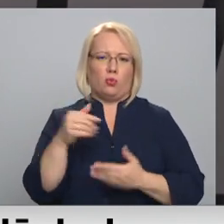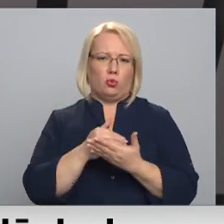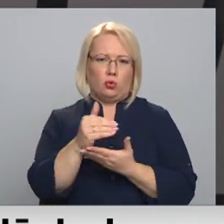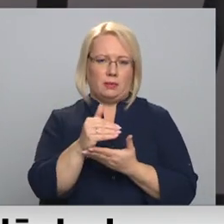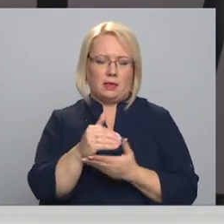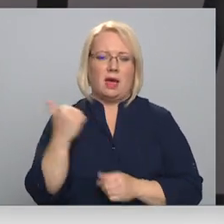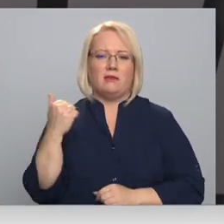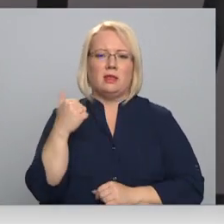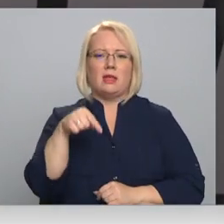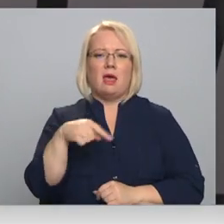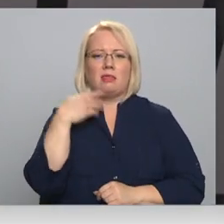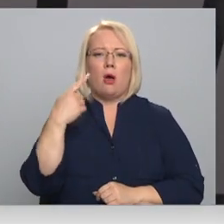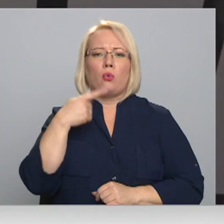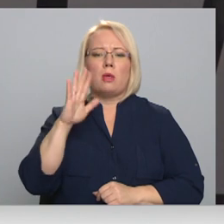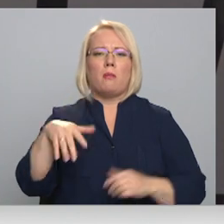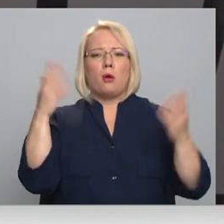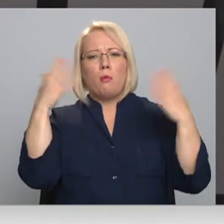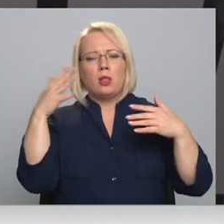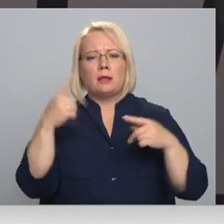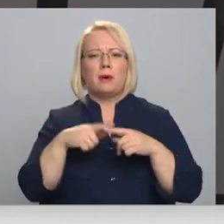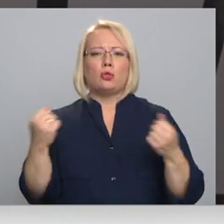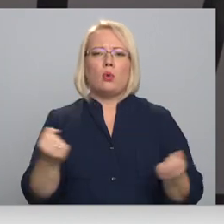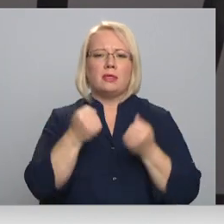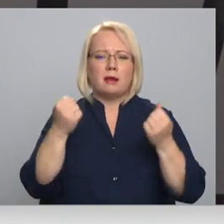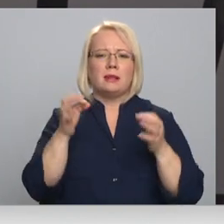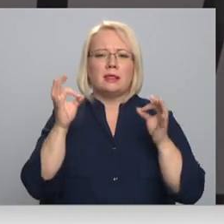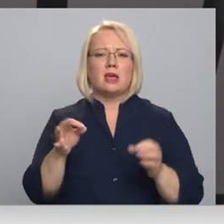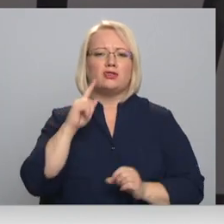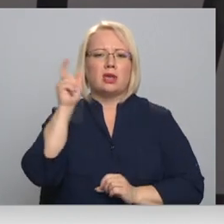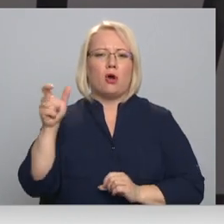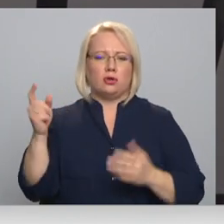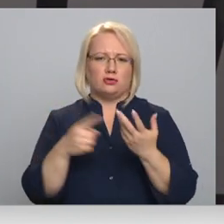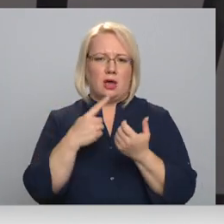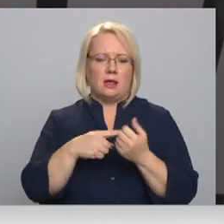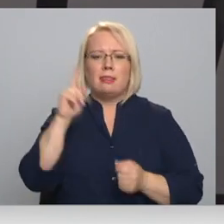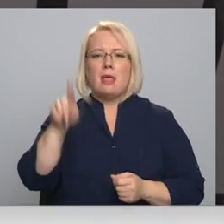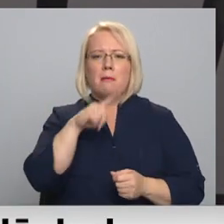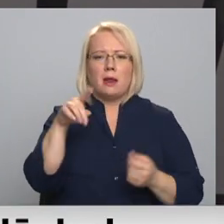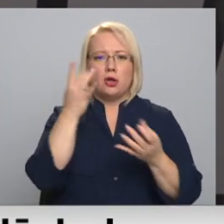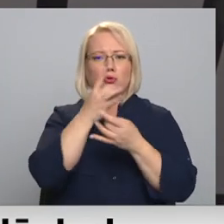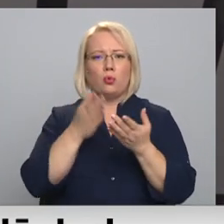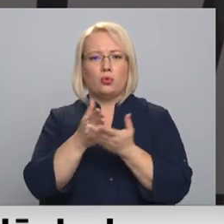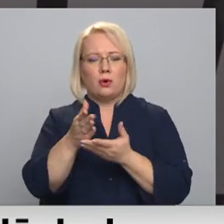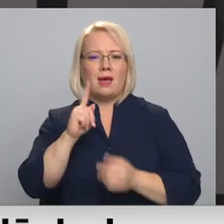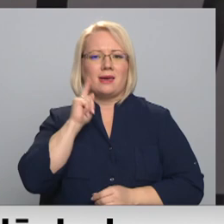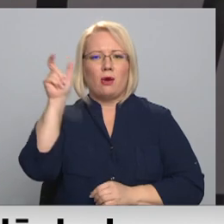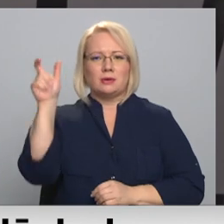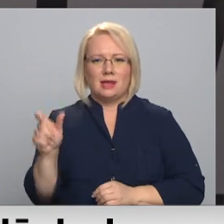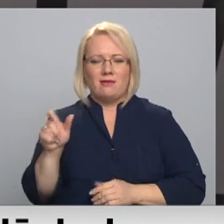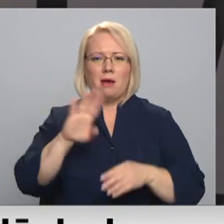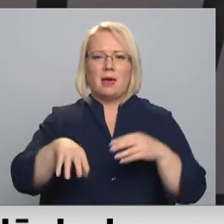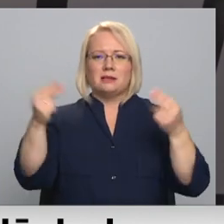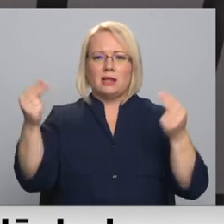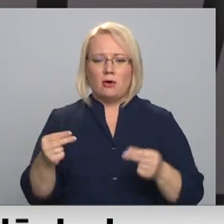Te nav runa tikai par politikas jāuzlabo, lai nodarbinātu lielāku jauniešu skaitu. Tā ir nepareiz kultūra. Doma, ka jauns cilvēks bez līguma var